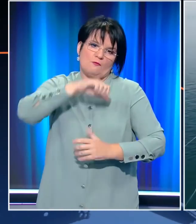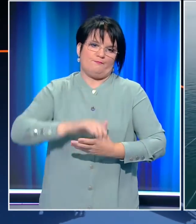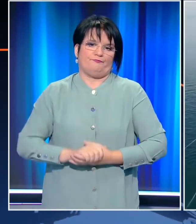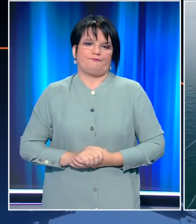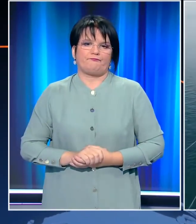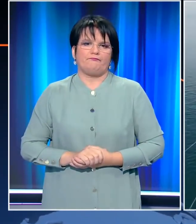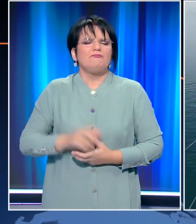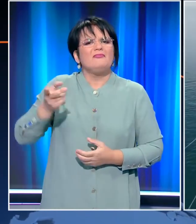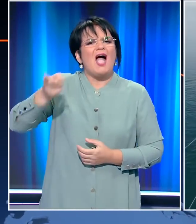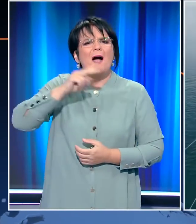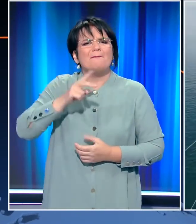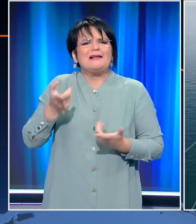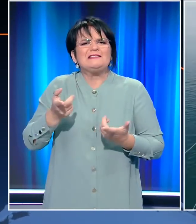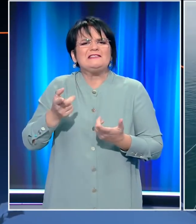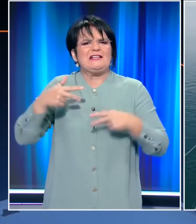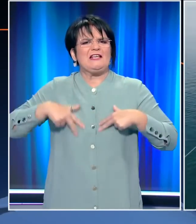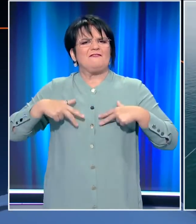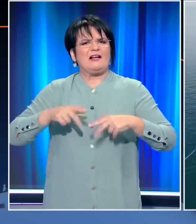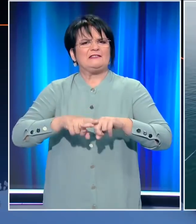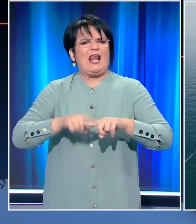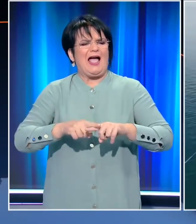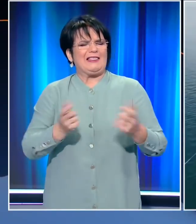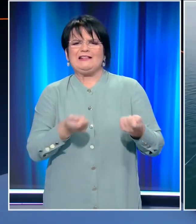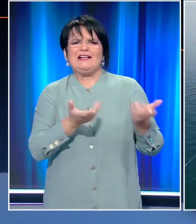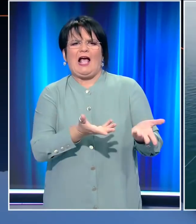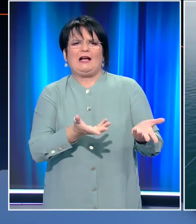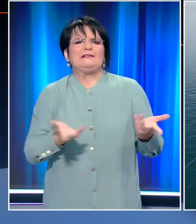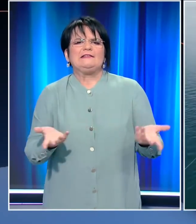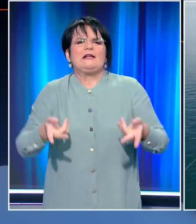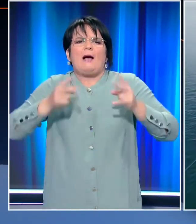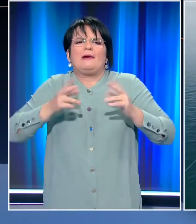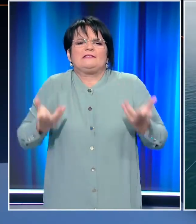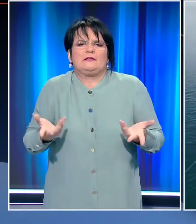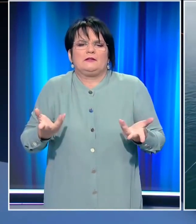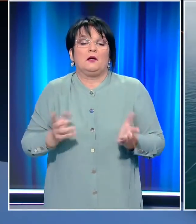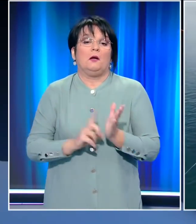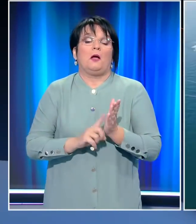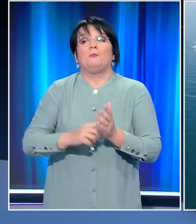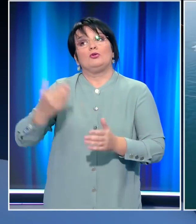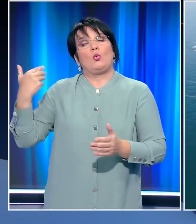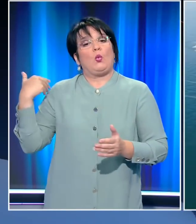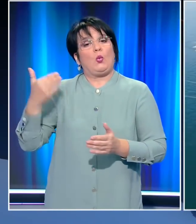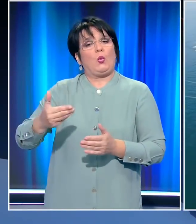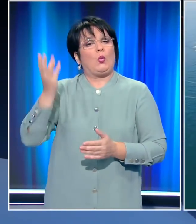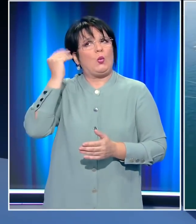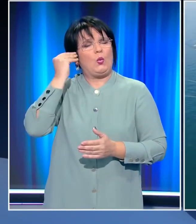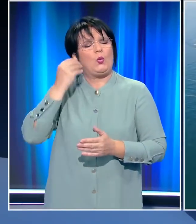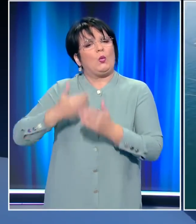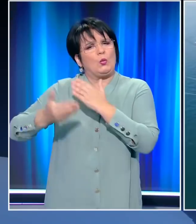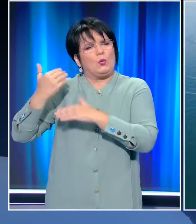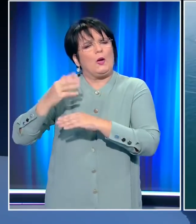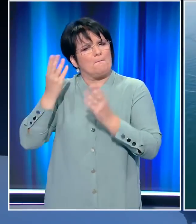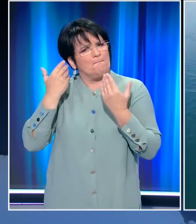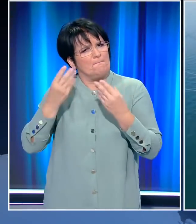θα είναι η απάντηση της ελληνικής κυβερνήσεως σε αυτή την κατάσταση. Νομίζω την απάντησή μας την έχετε ακούσει όλο το προηγούμενο χρονικό